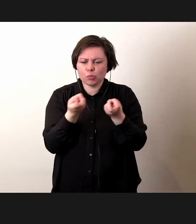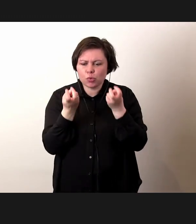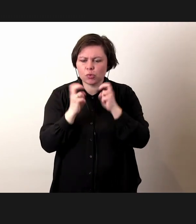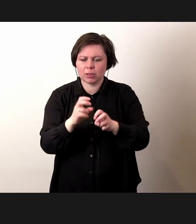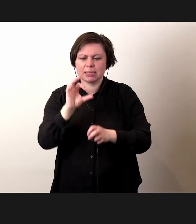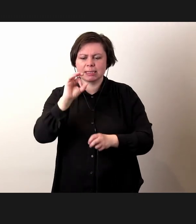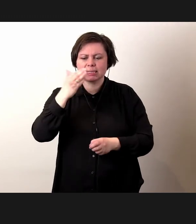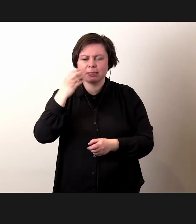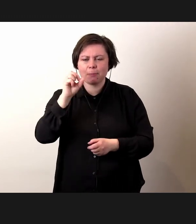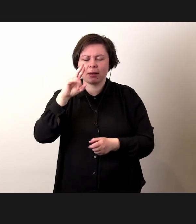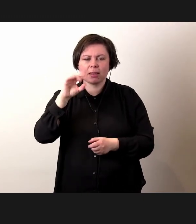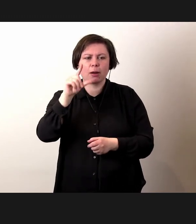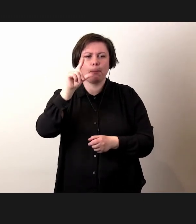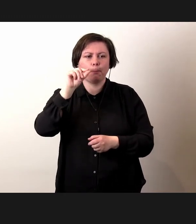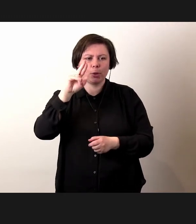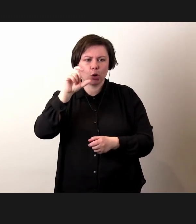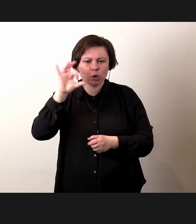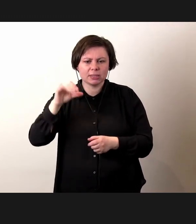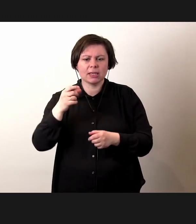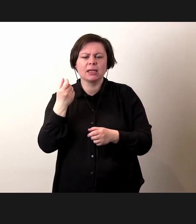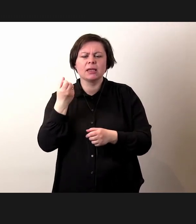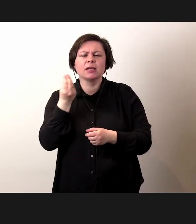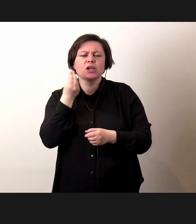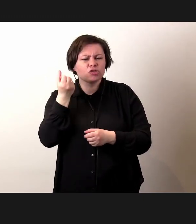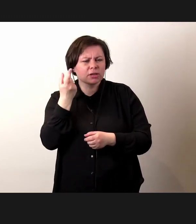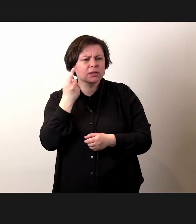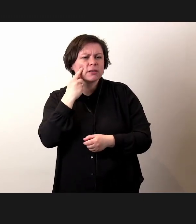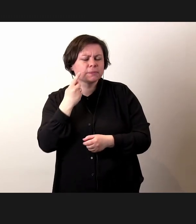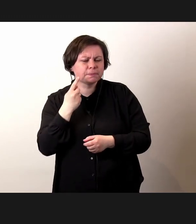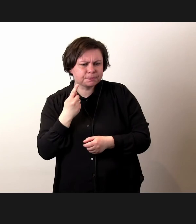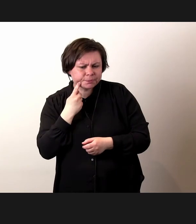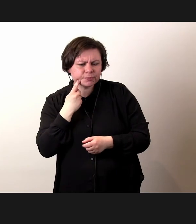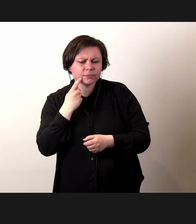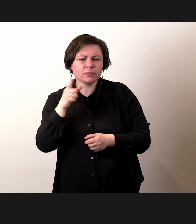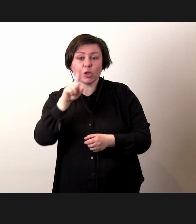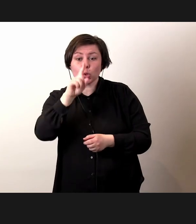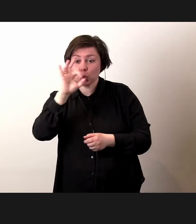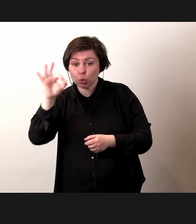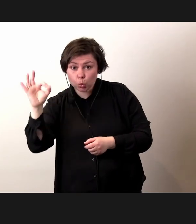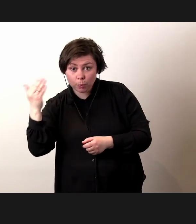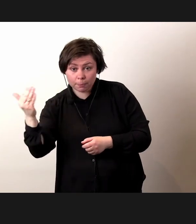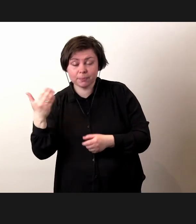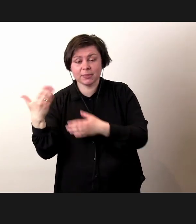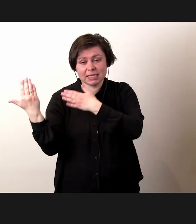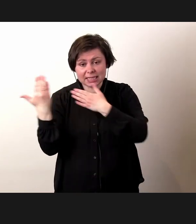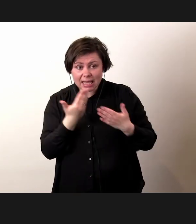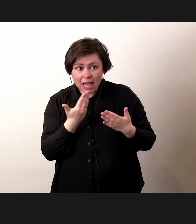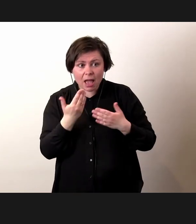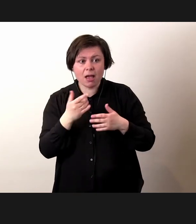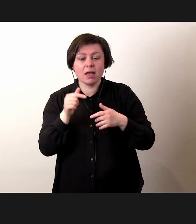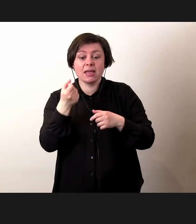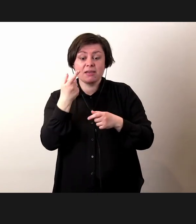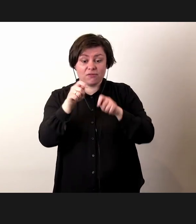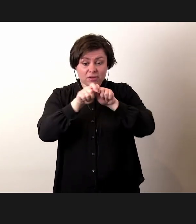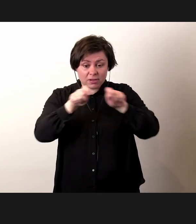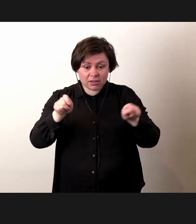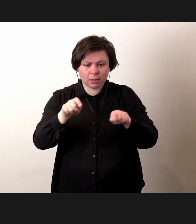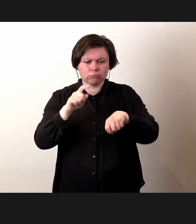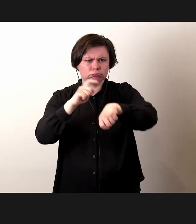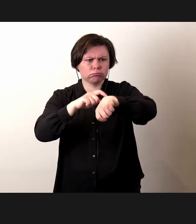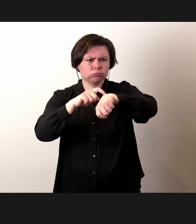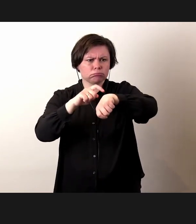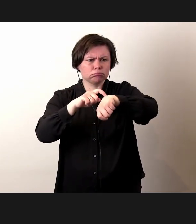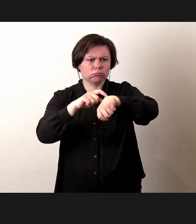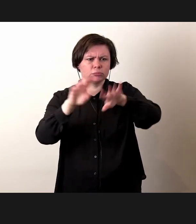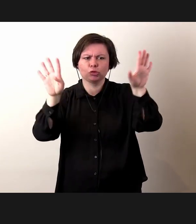Smarter Process. Parę minut jeszcze Q&A na Zoomie. Zapraszamy. Teraz chwila przerwy i punktualnie